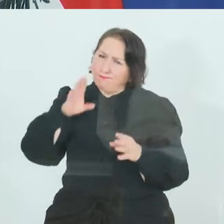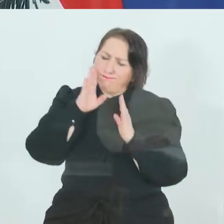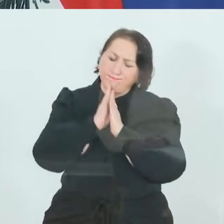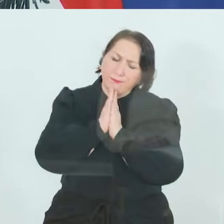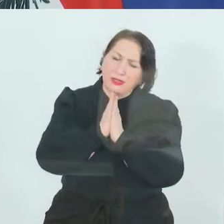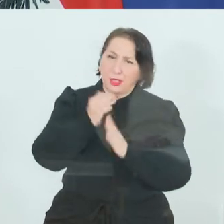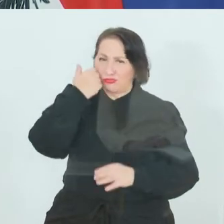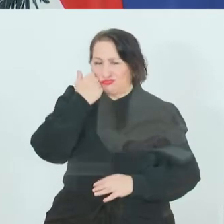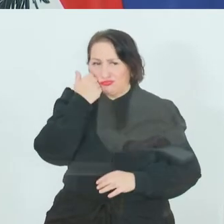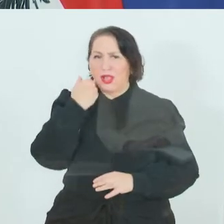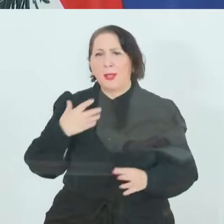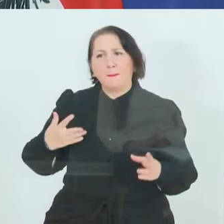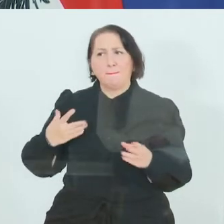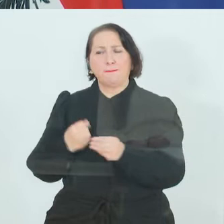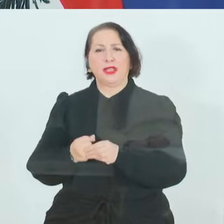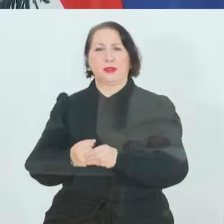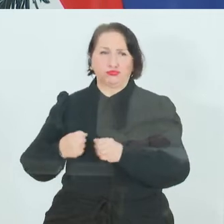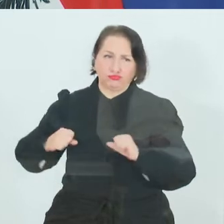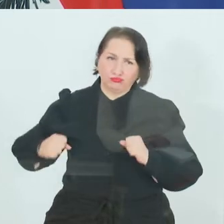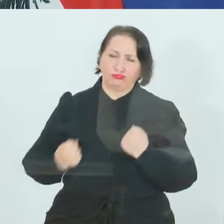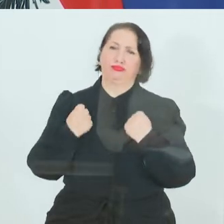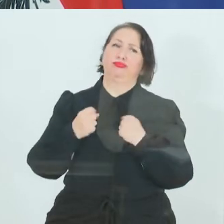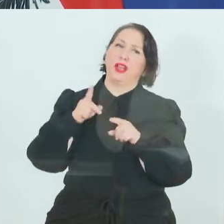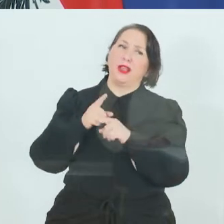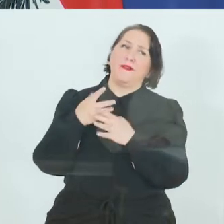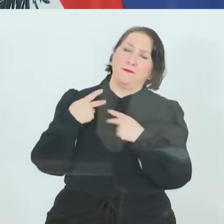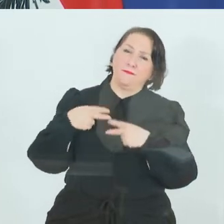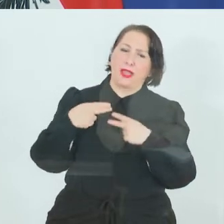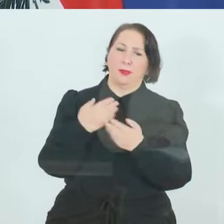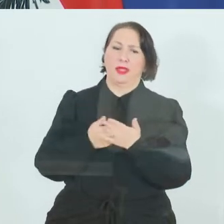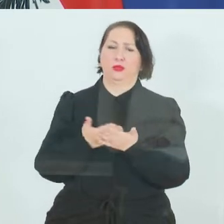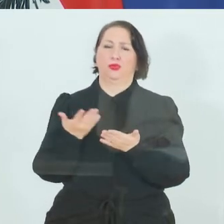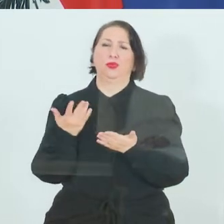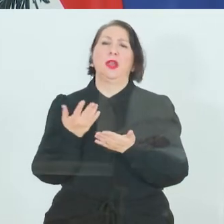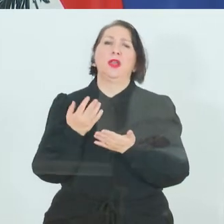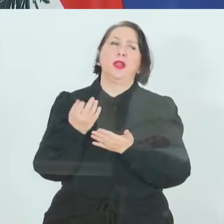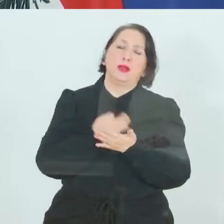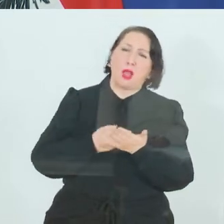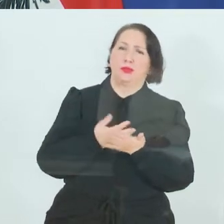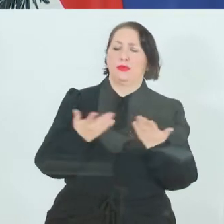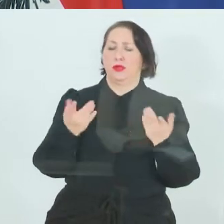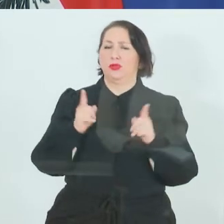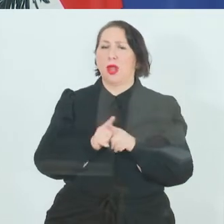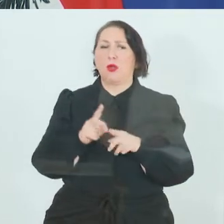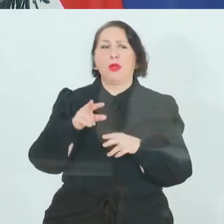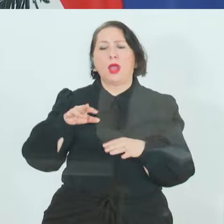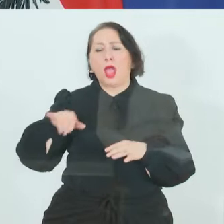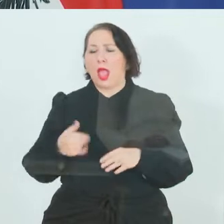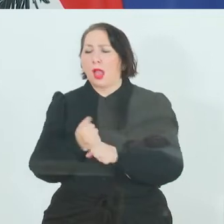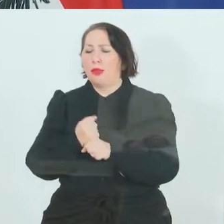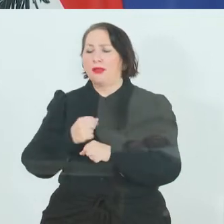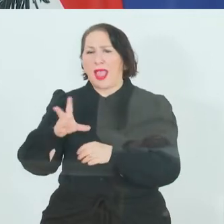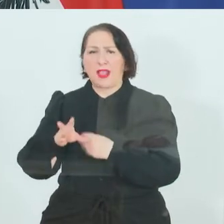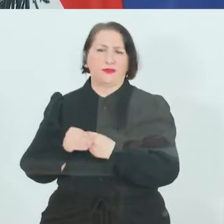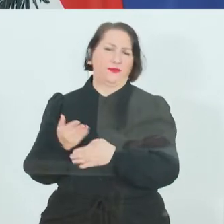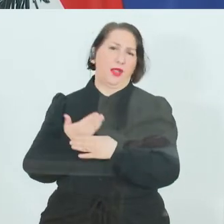auch bereit zu sein für eine Aus und Weiterbildung, auch bereit zu sein, für einen Job anzunehmen, zum Beispiel mit